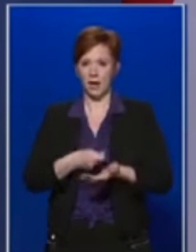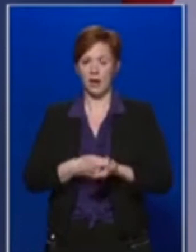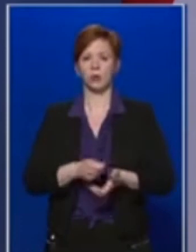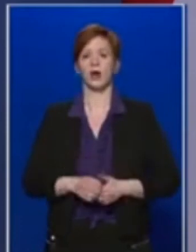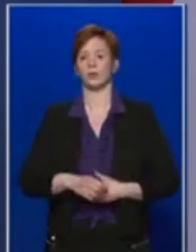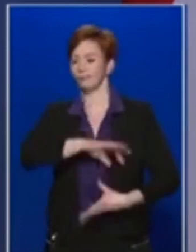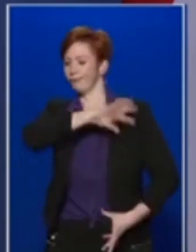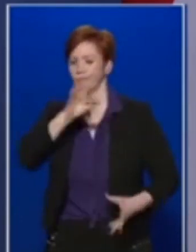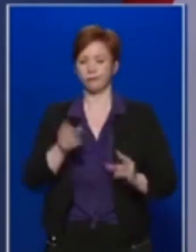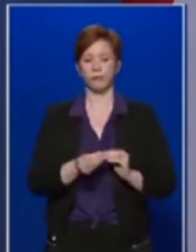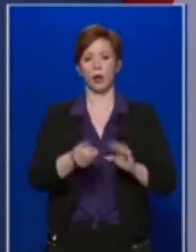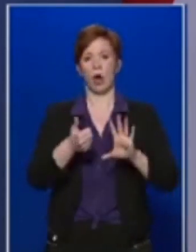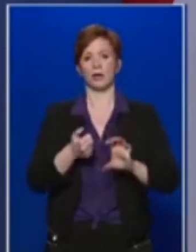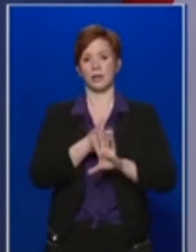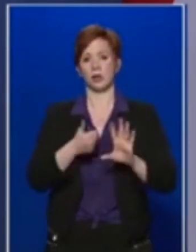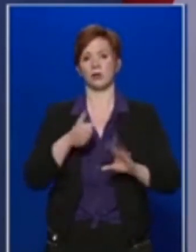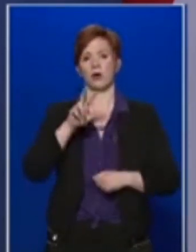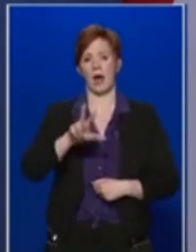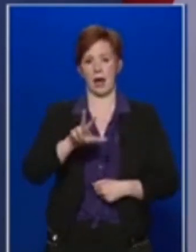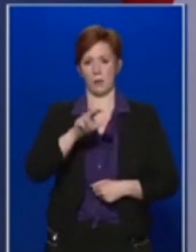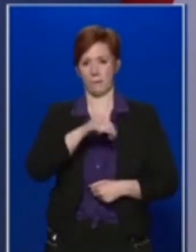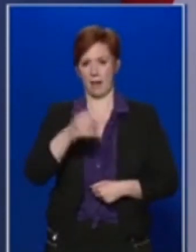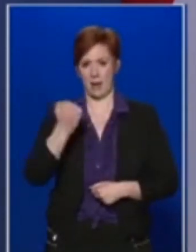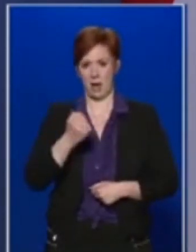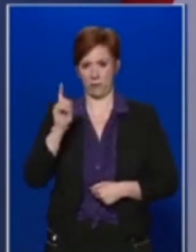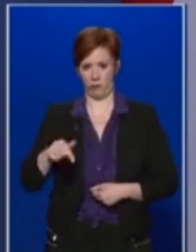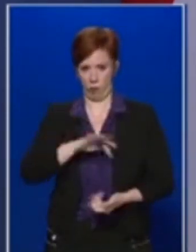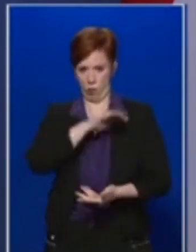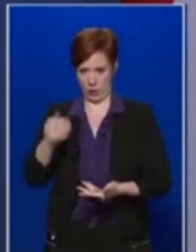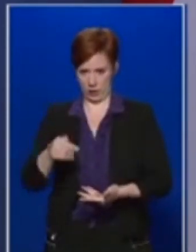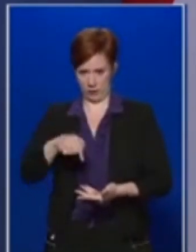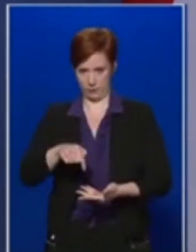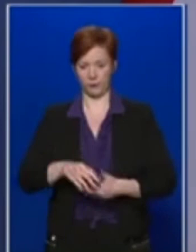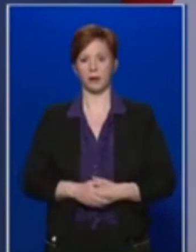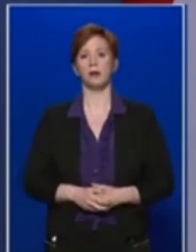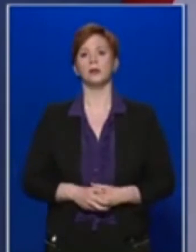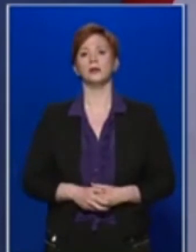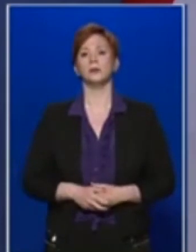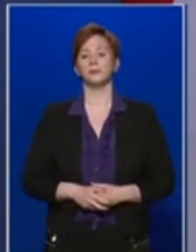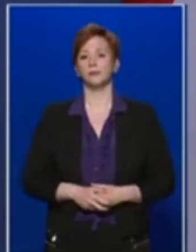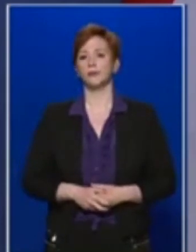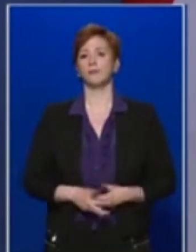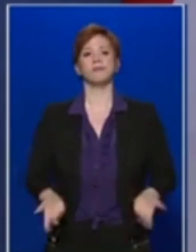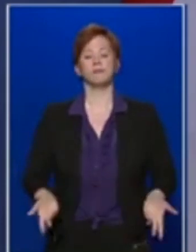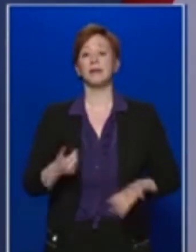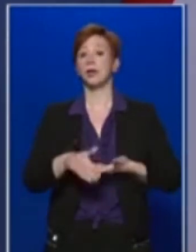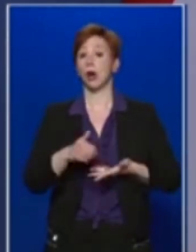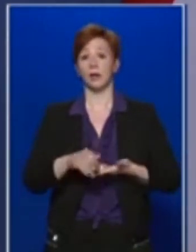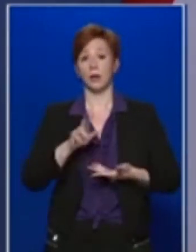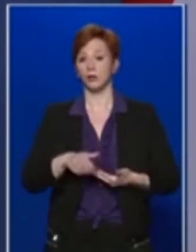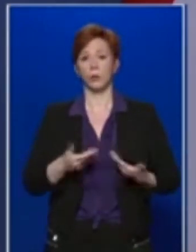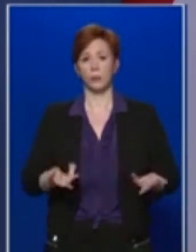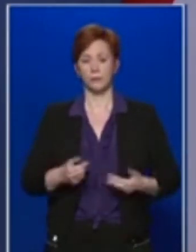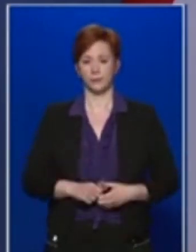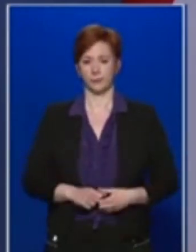összességében 663 milliárd forintot tudunk biztosítani. A kiadásokról azt tudom eddig mondani, hogy